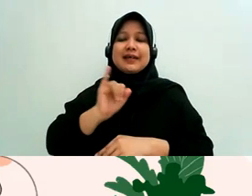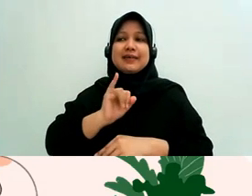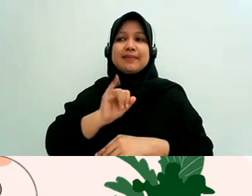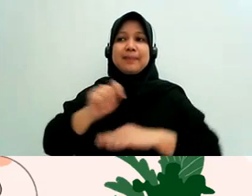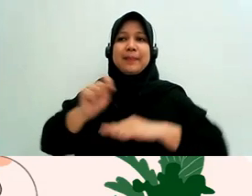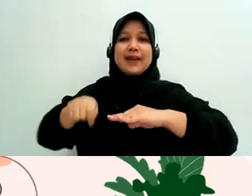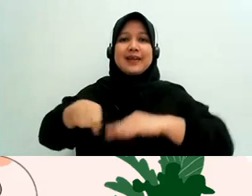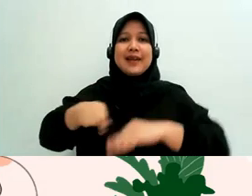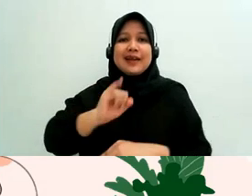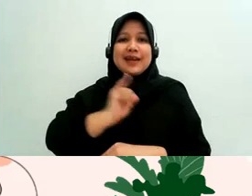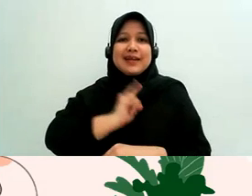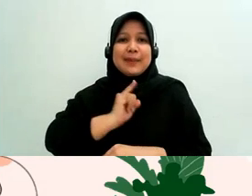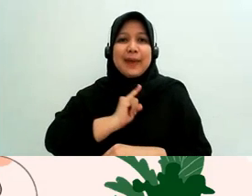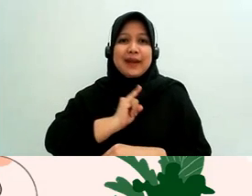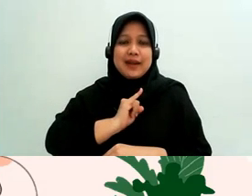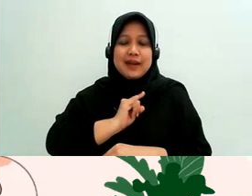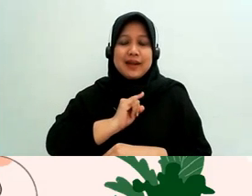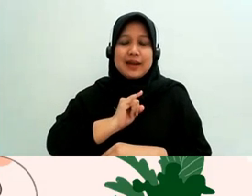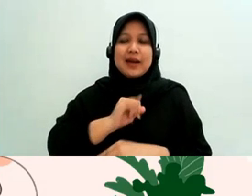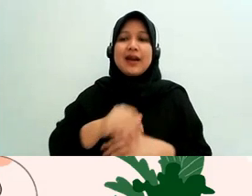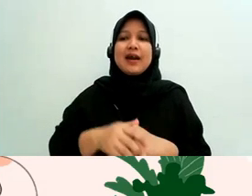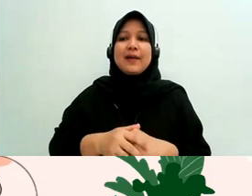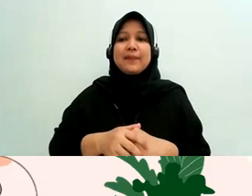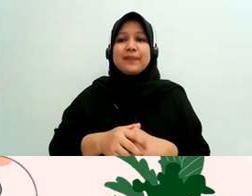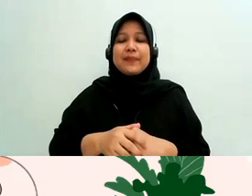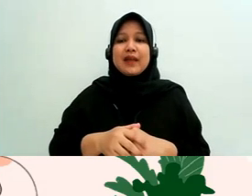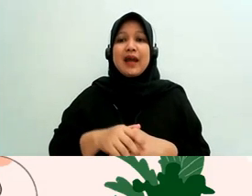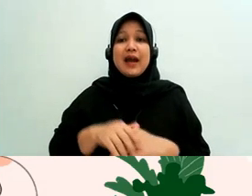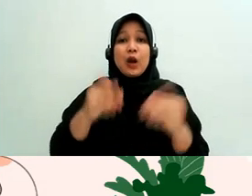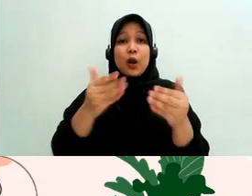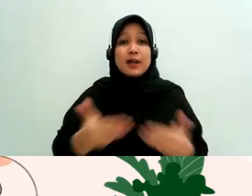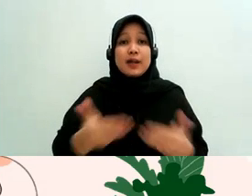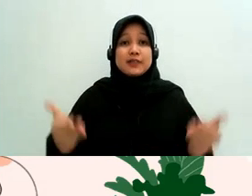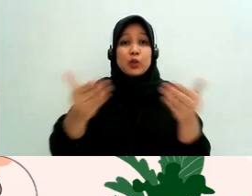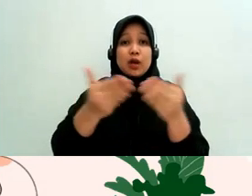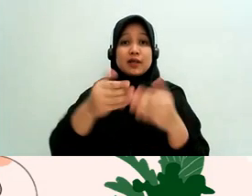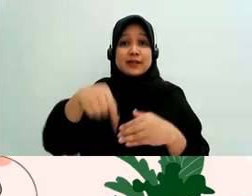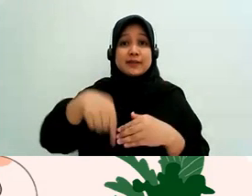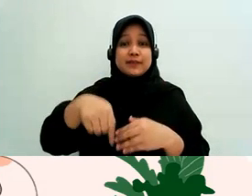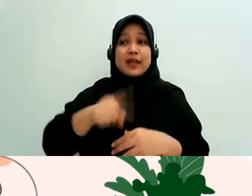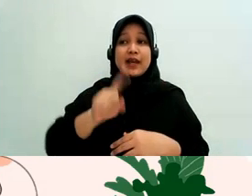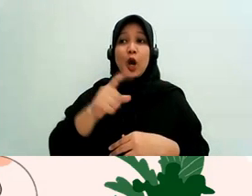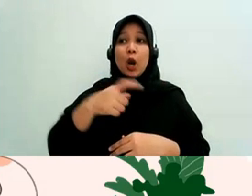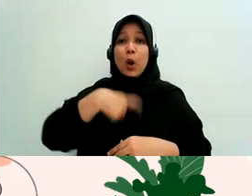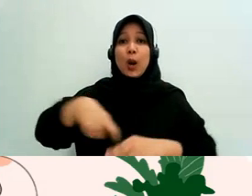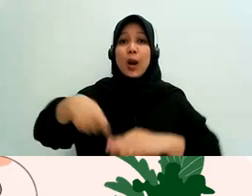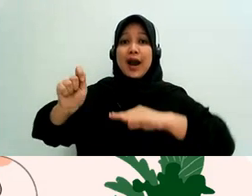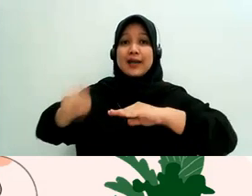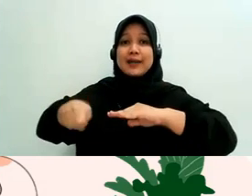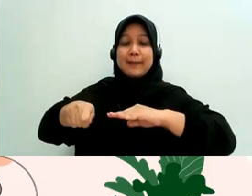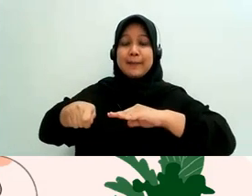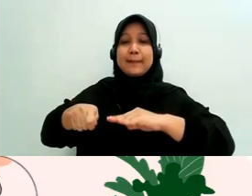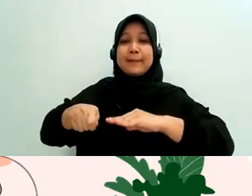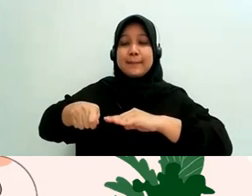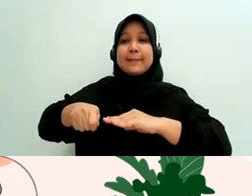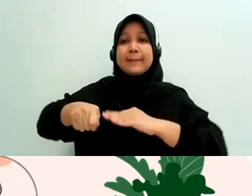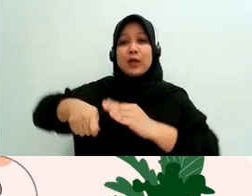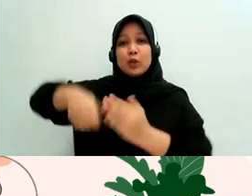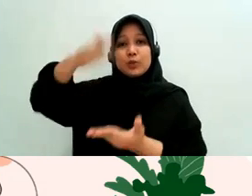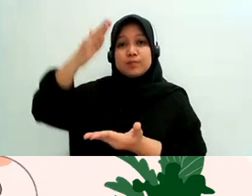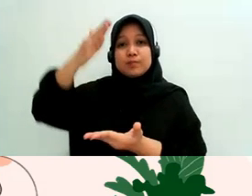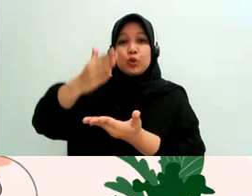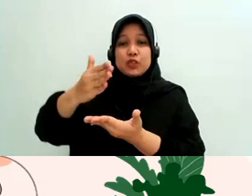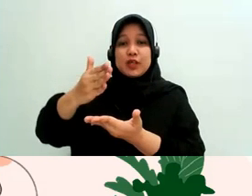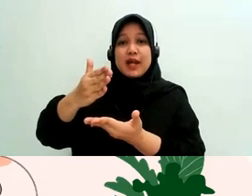kita inginkan karena dalam situasi seperti ini ketika akhirnya hakim memutus yang berbeda